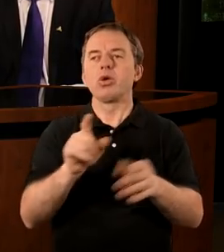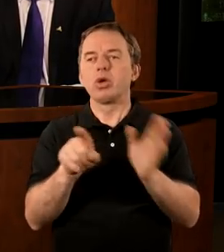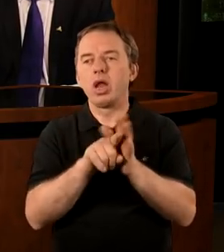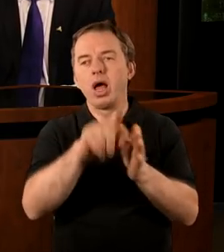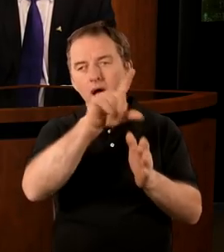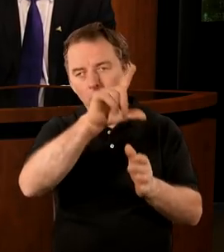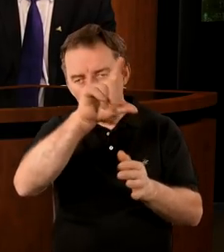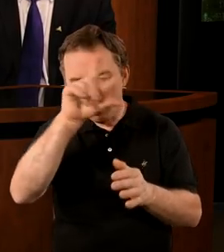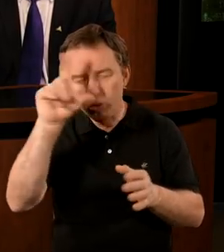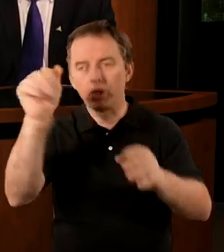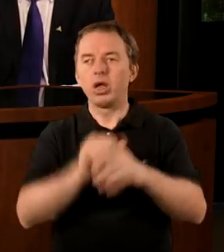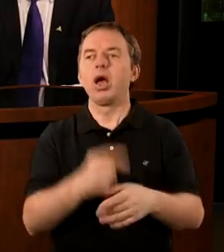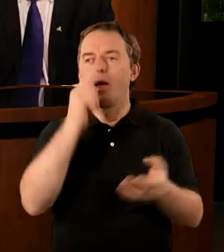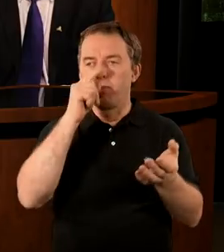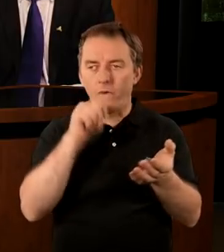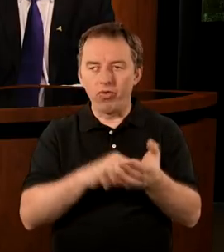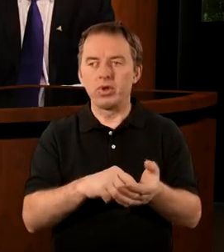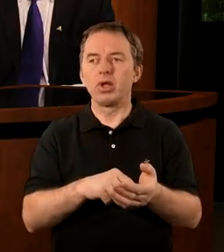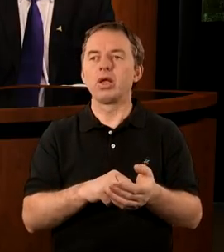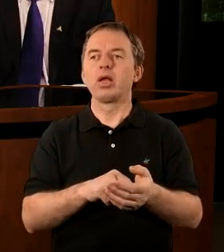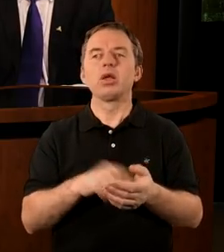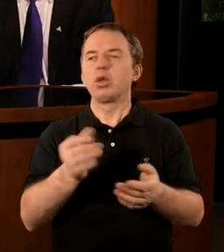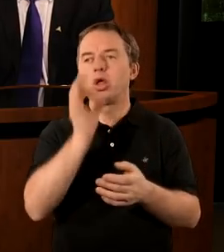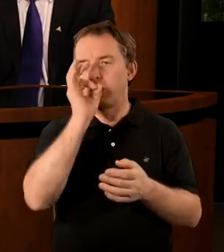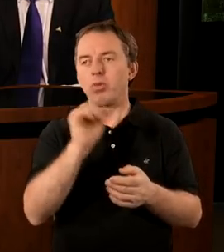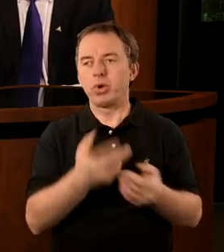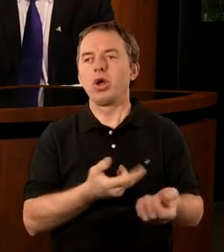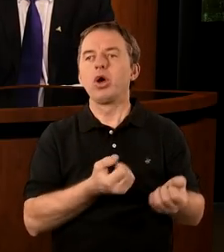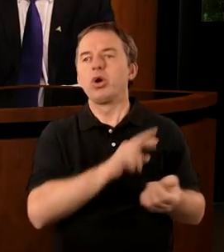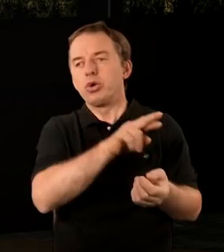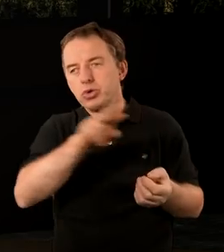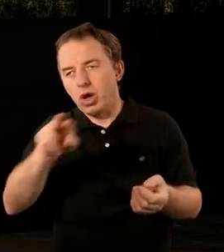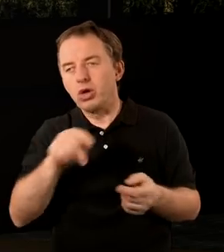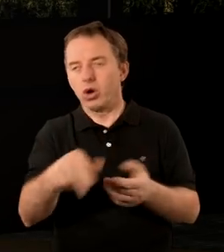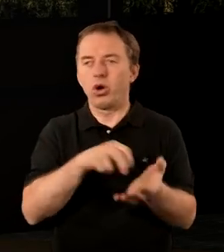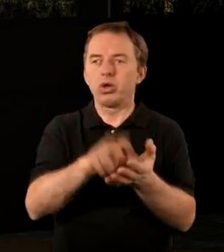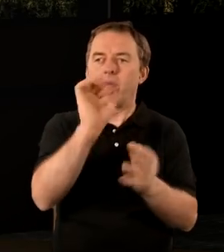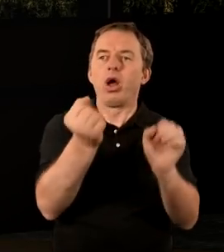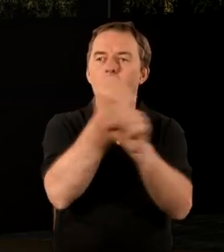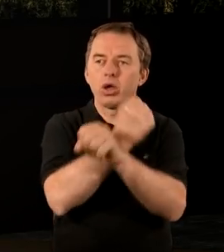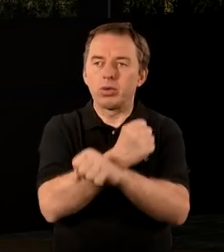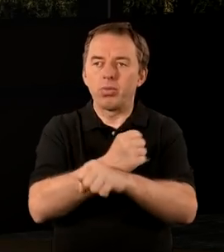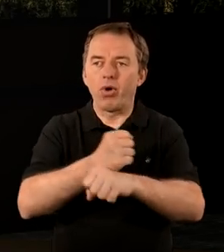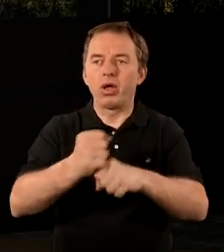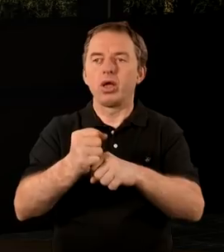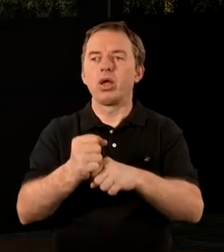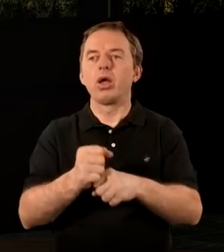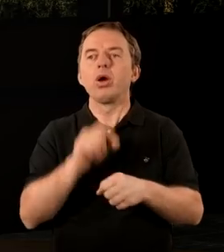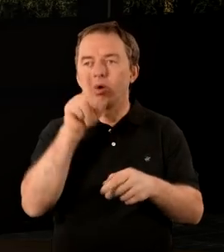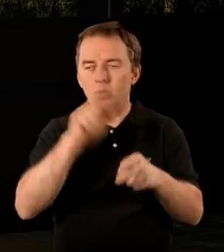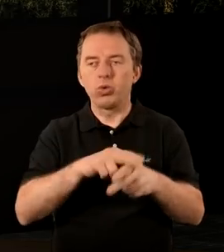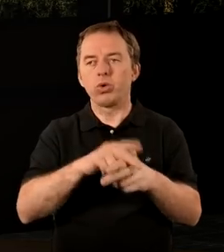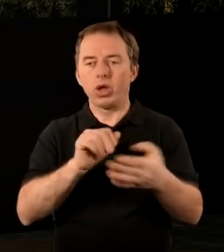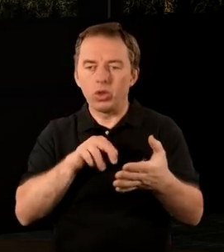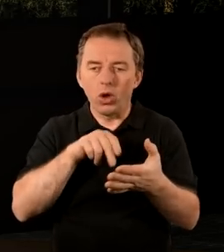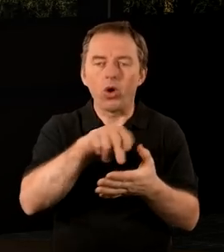ludzi i robił naprawdę niezwykłe, dobre rzeczy, bo tu chodziło o zbawienie tych, do których